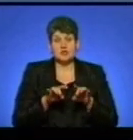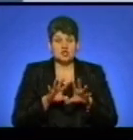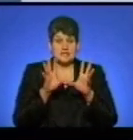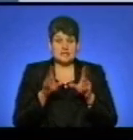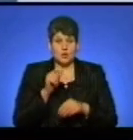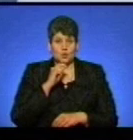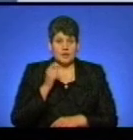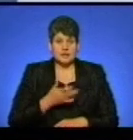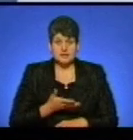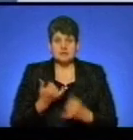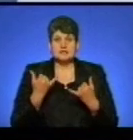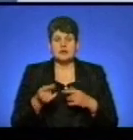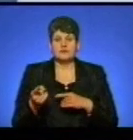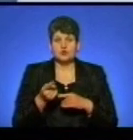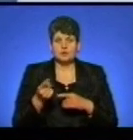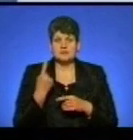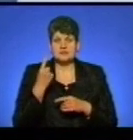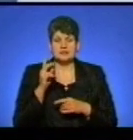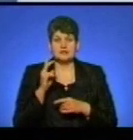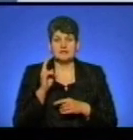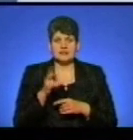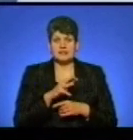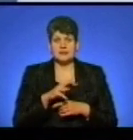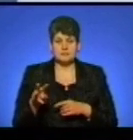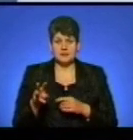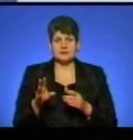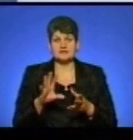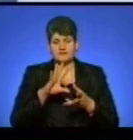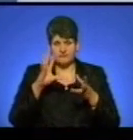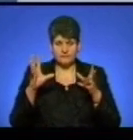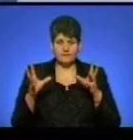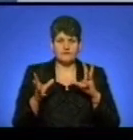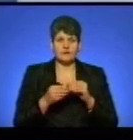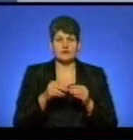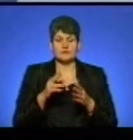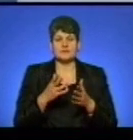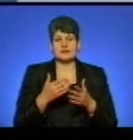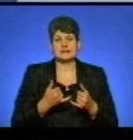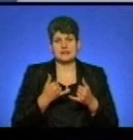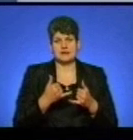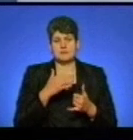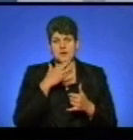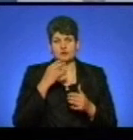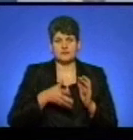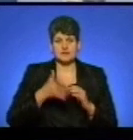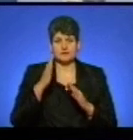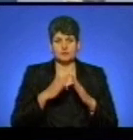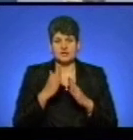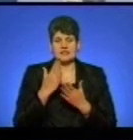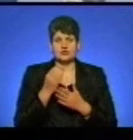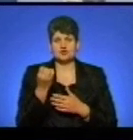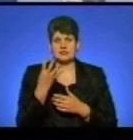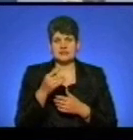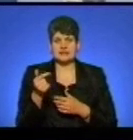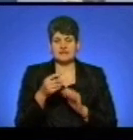Зараз у Тернополі тарифи за один кубічний метр води і стоків з врахуванням податку для мешканців багатоквартирних будинків становлять 14